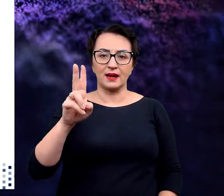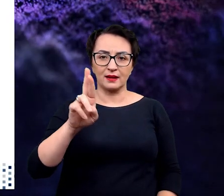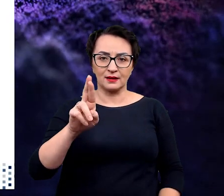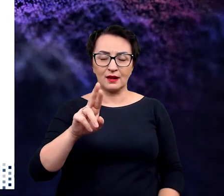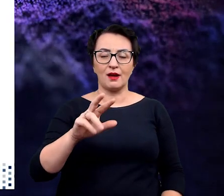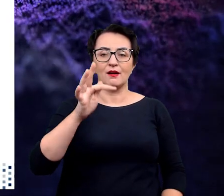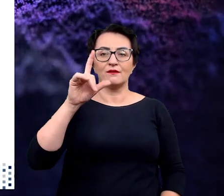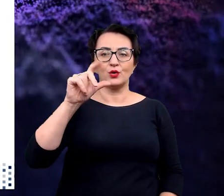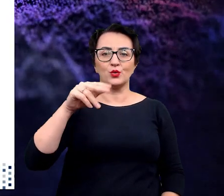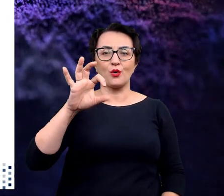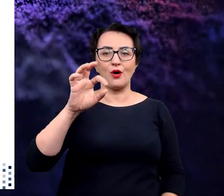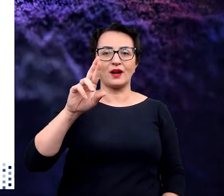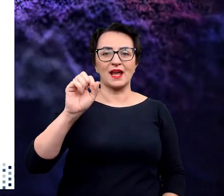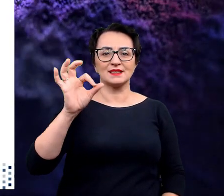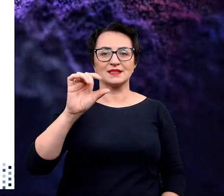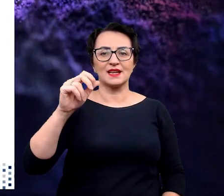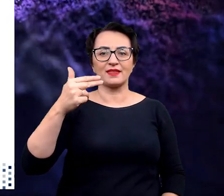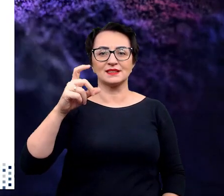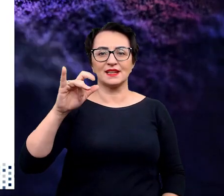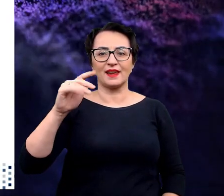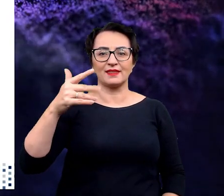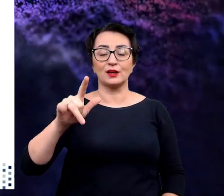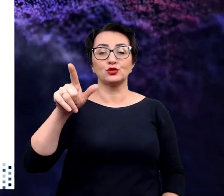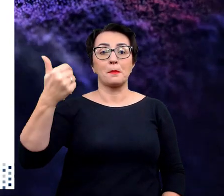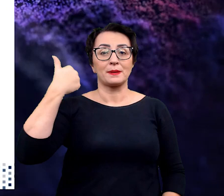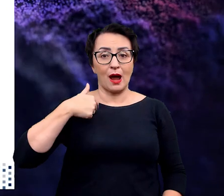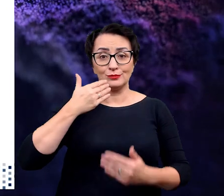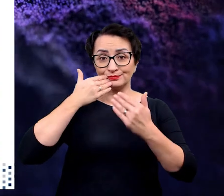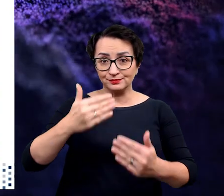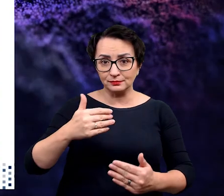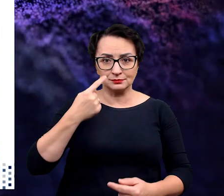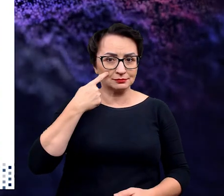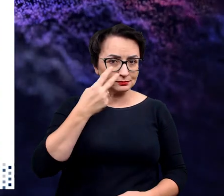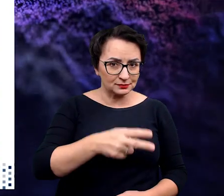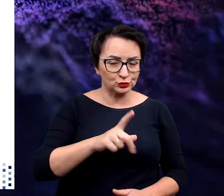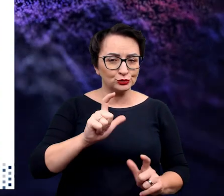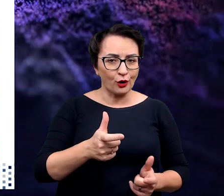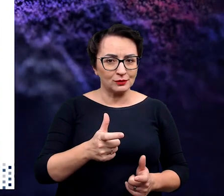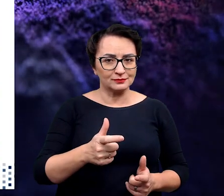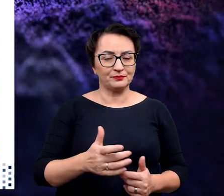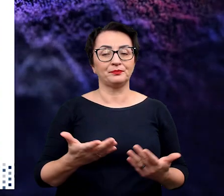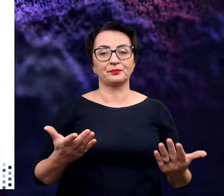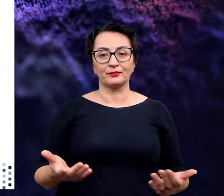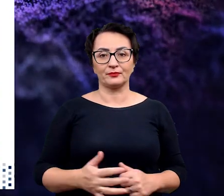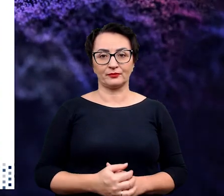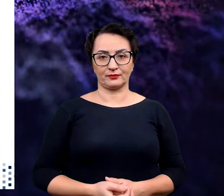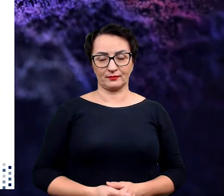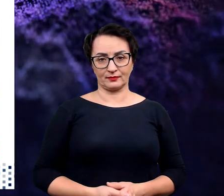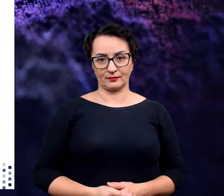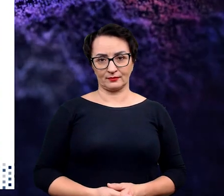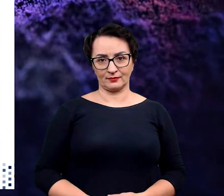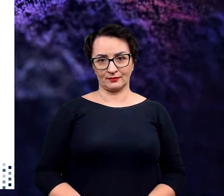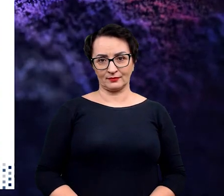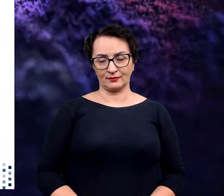fluorescencyjny, który pozwolił mi zaobserwować, co się dzieje z ubikwityną. I teraz zobaczcie, co się dzieje. W kontroli, czyli tam,